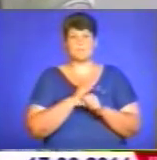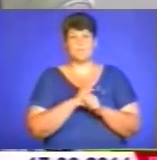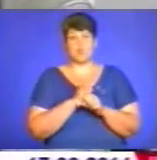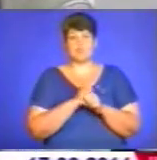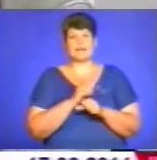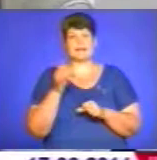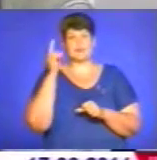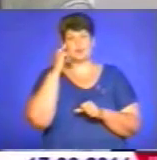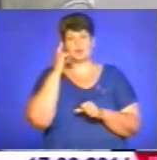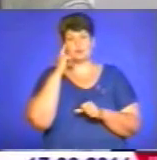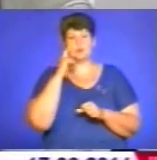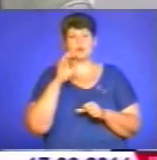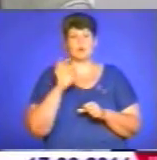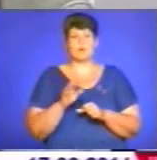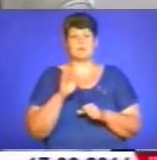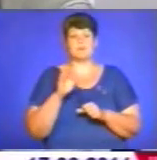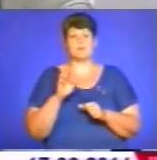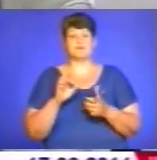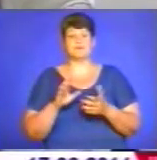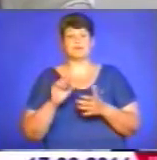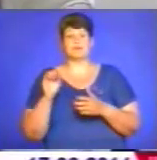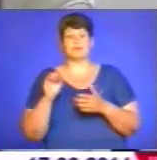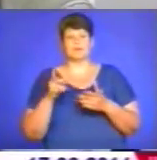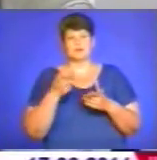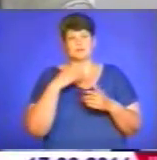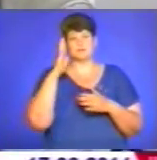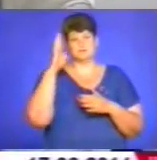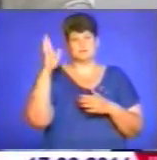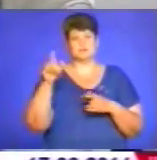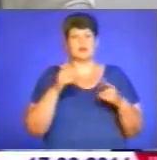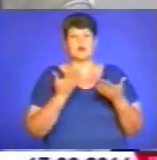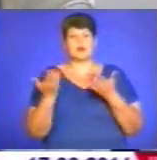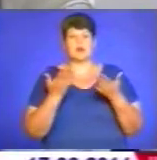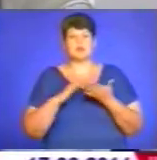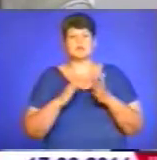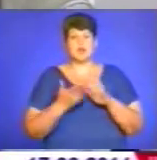думають про граждані, про яких ситуація, про яку